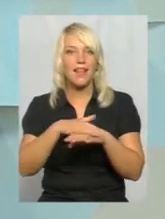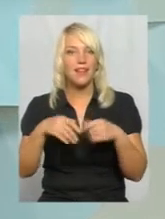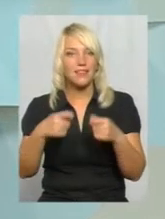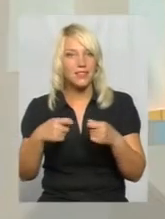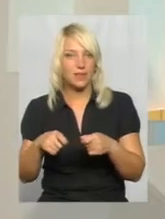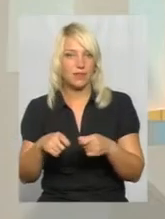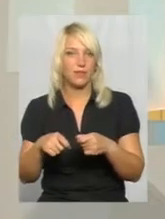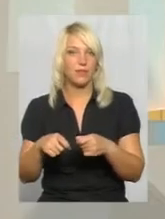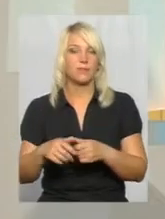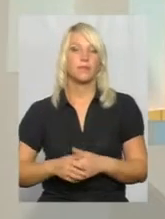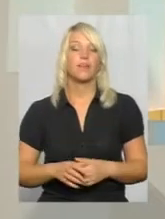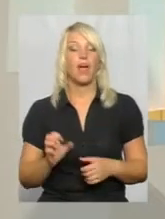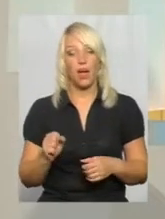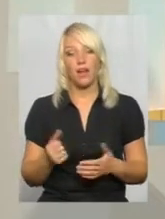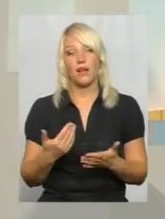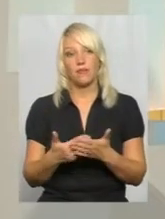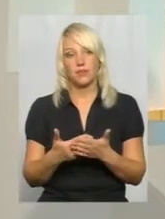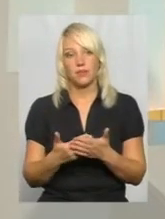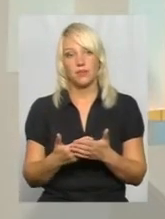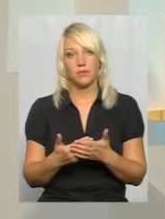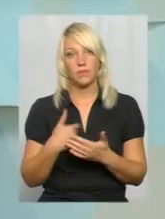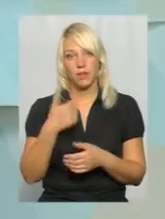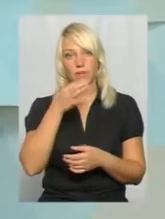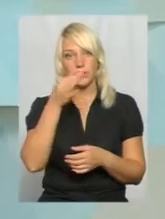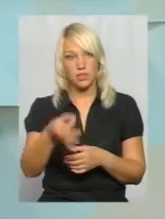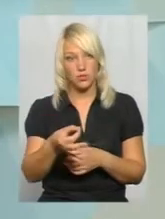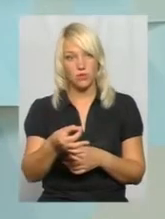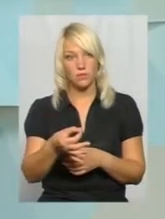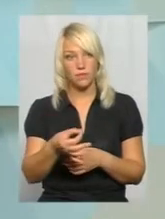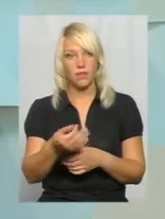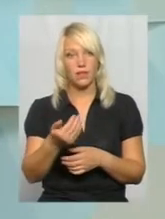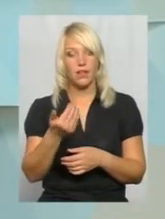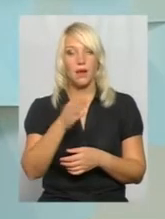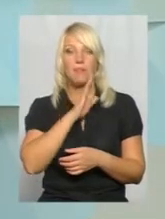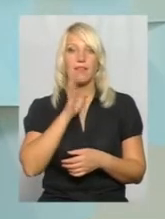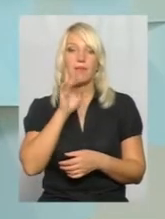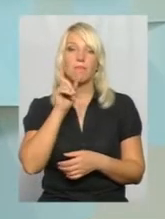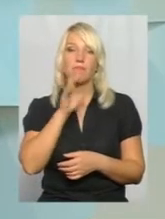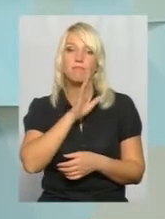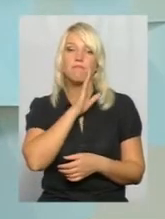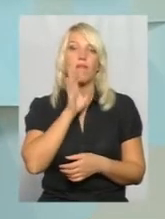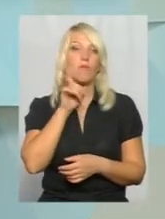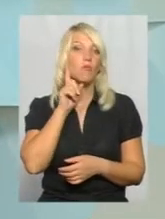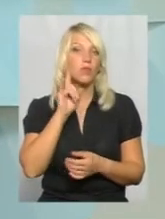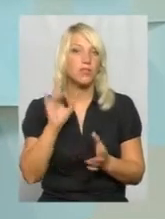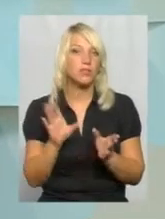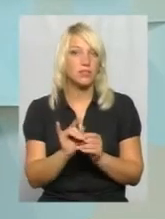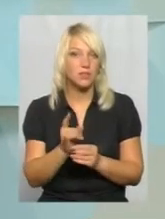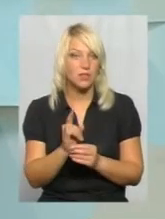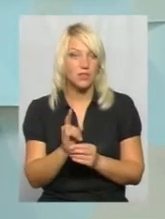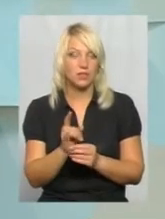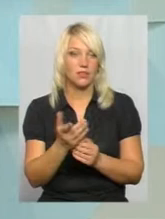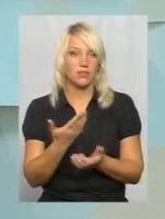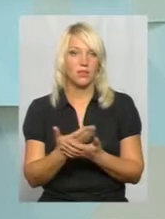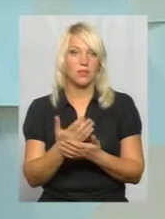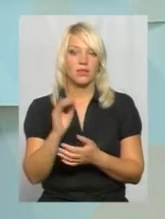в принципі, скажімо, де молода мати з дитиною, там, стало